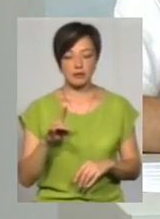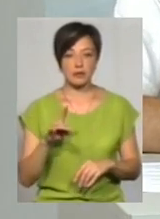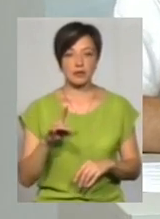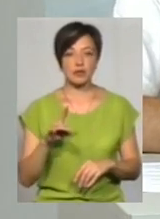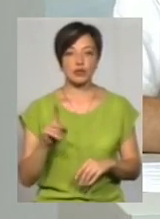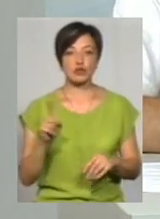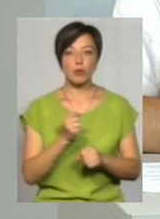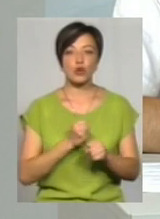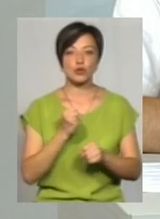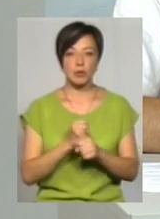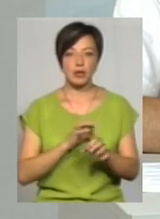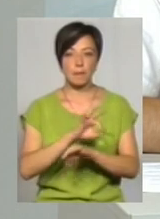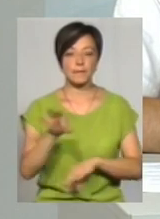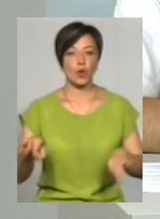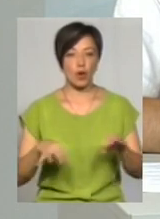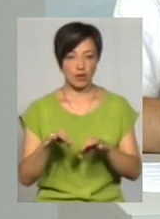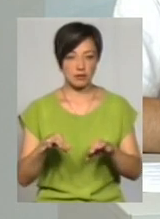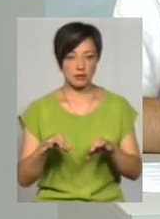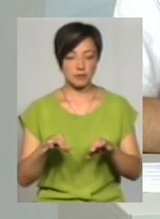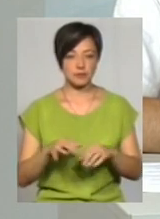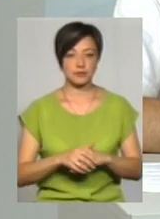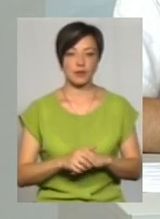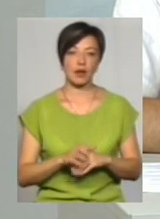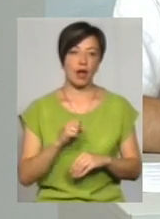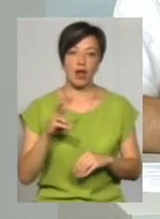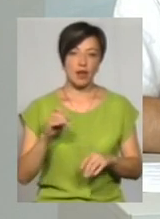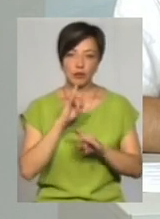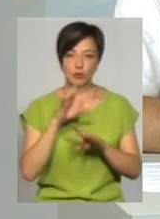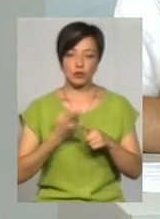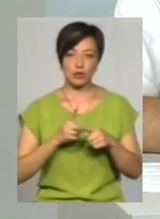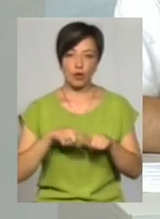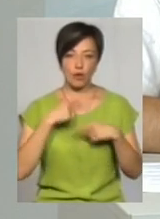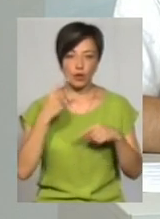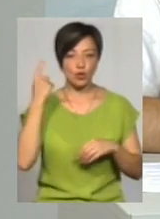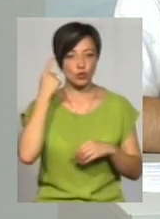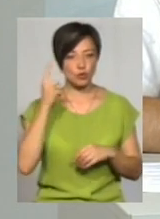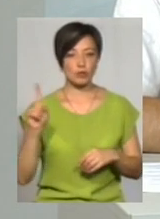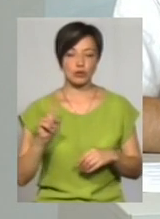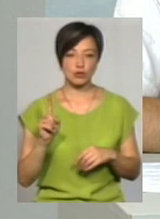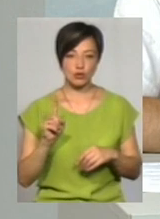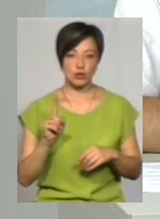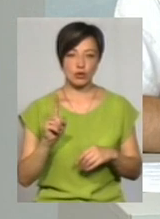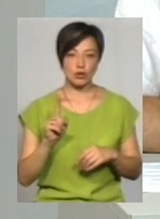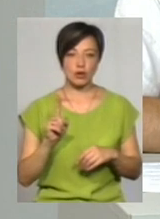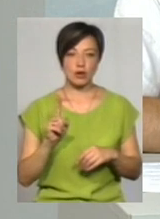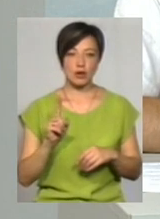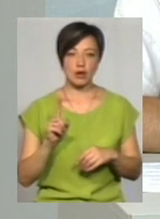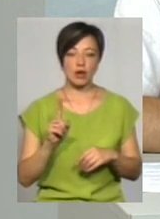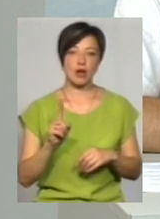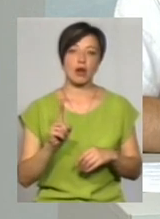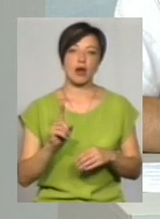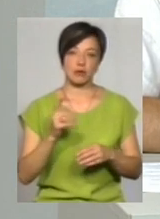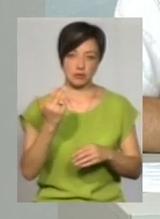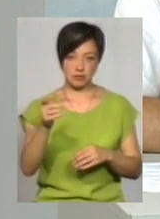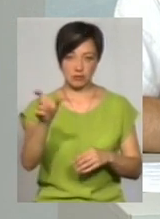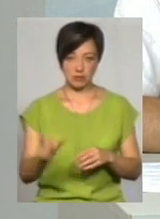щоб розробити проекти. Два. Але я не буду про це говорити. Я думаю, що пан Шеремета зможе до мене підійти, ми